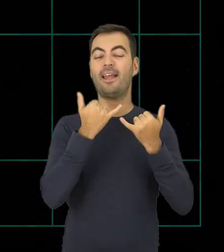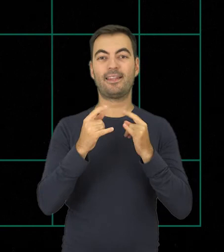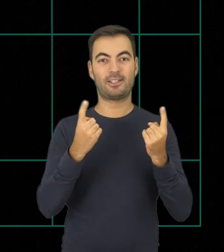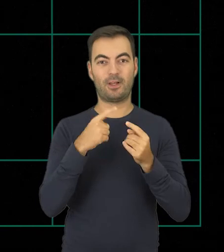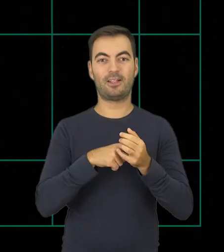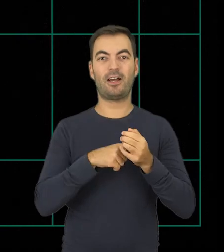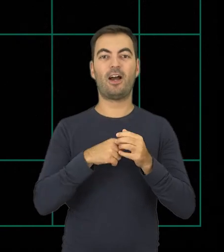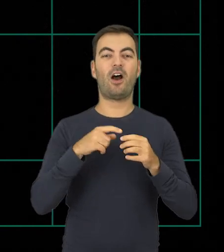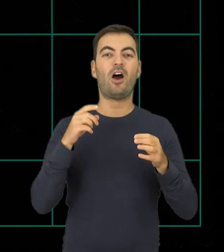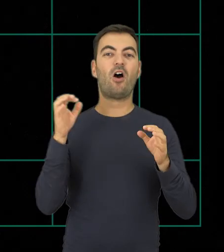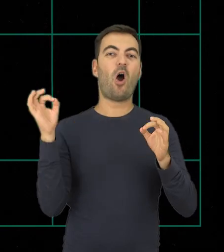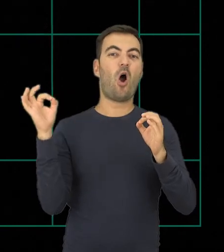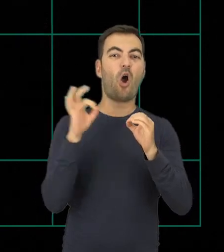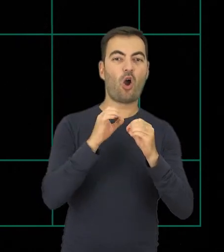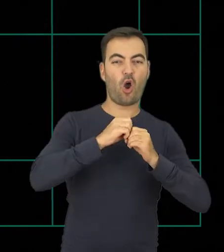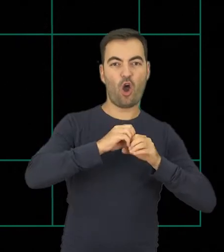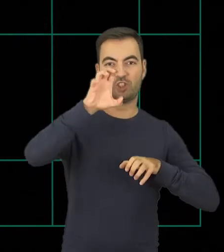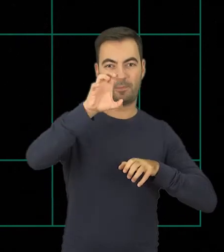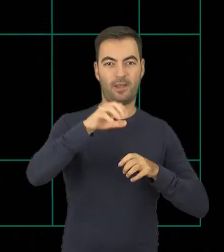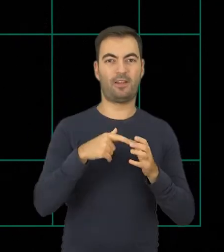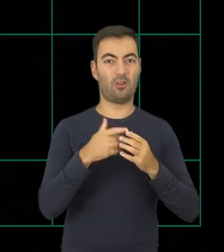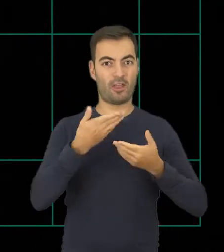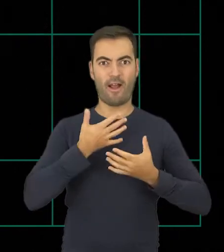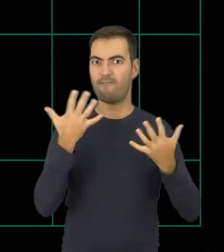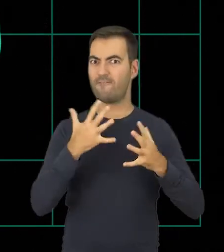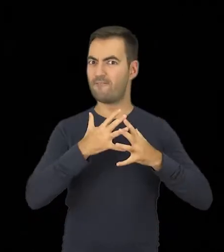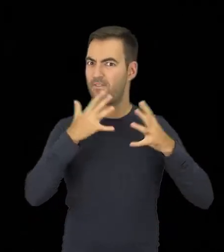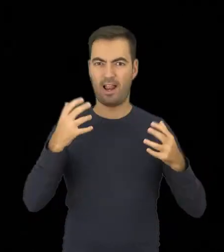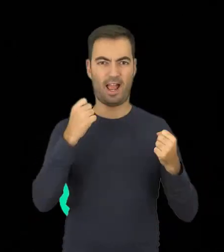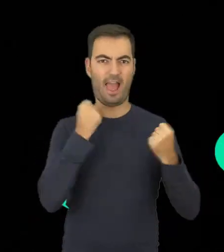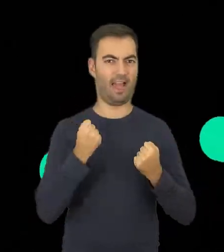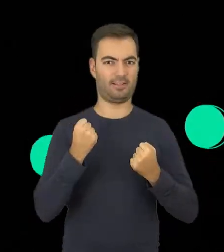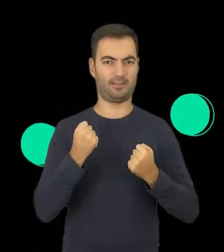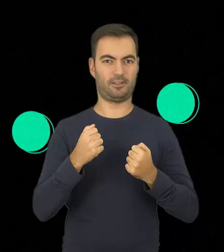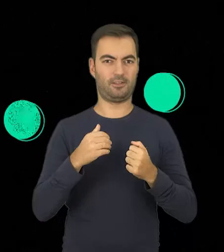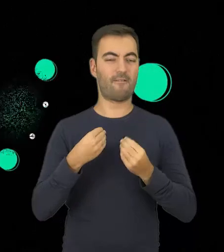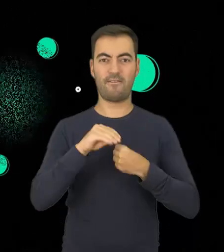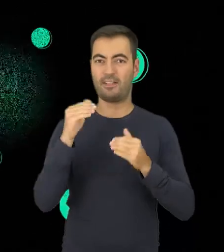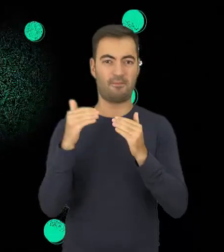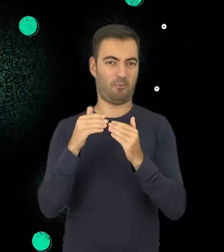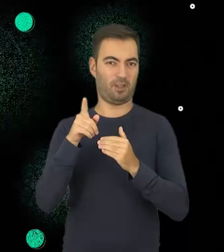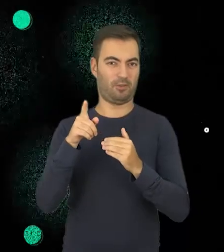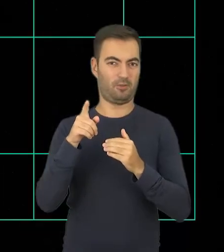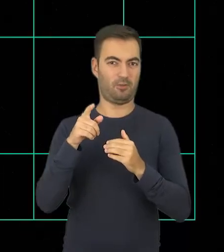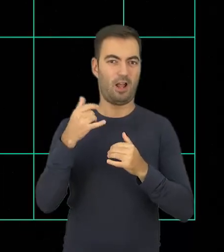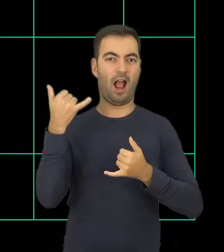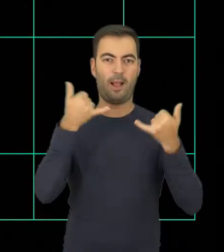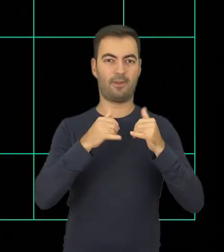jest rozszczepienie, które uwalnia ogromne ilości energii. Znacznie większe niż w przypadku reakcji chemicznych.